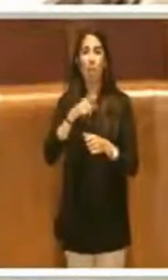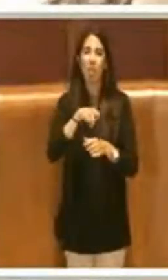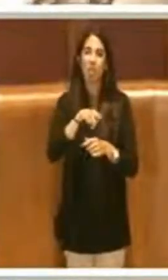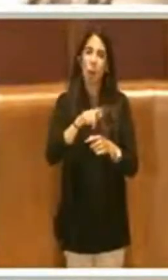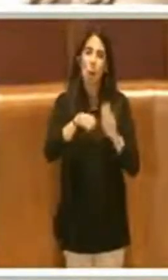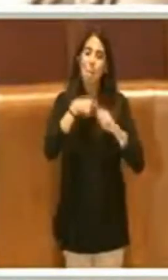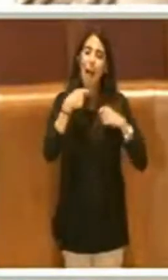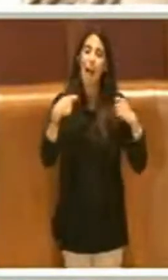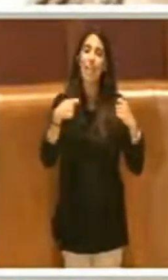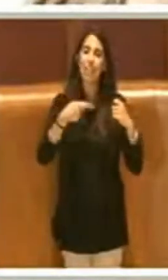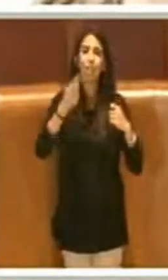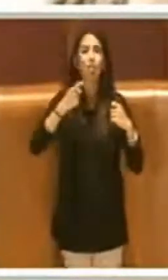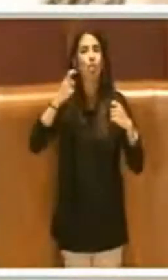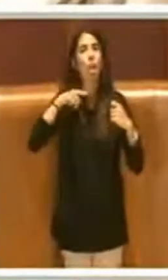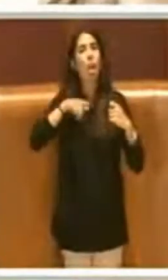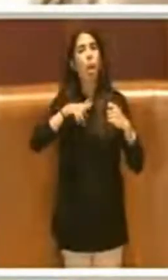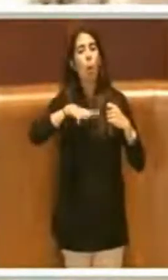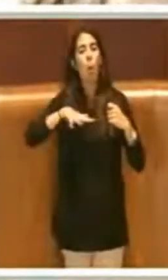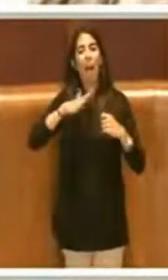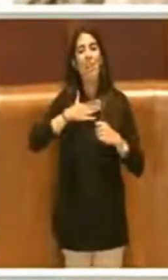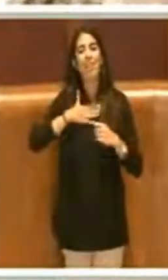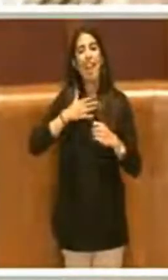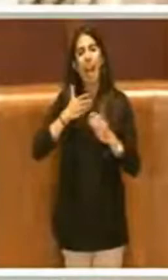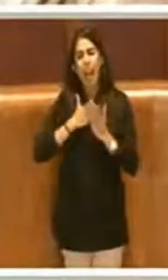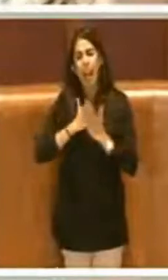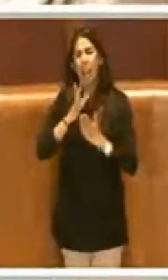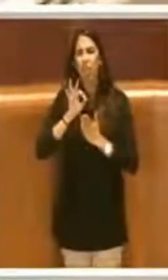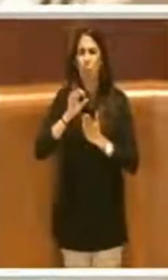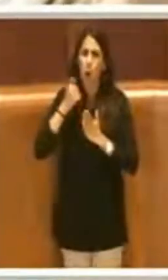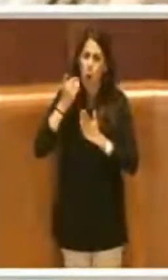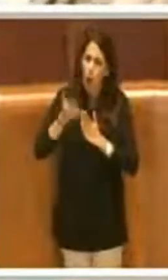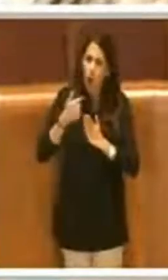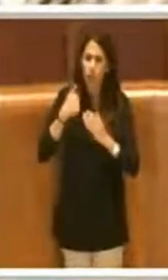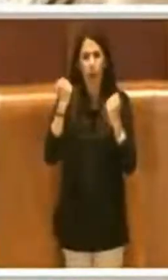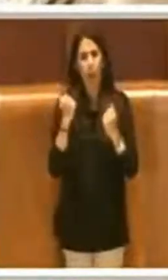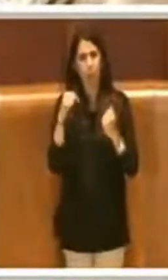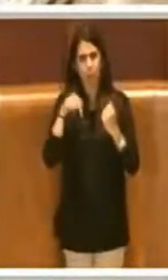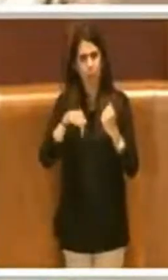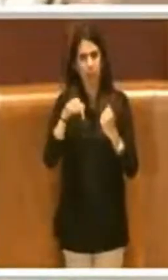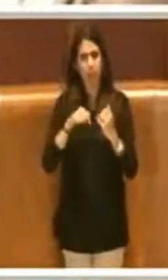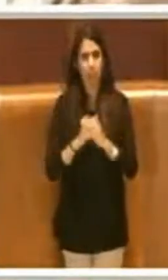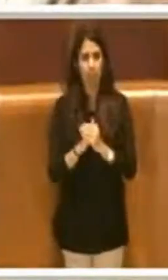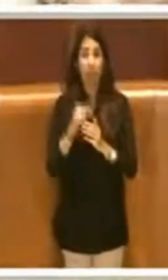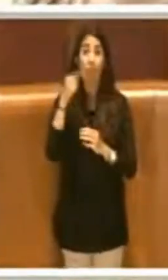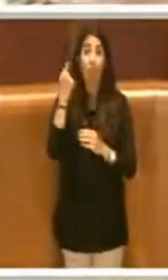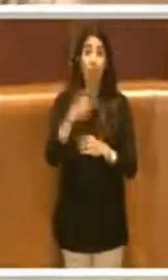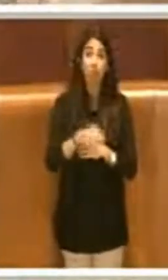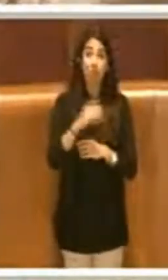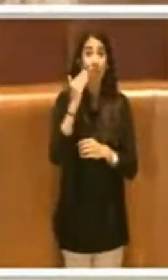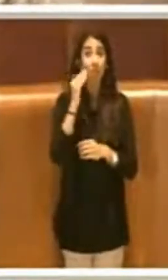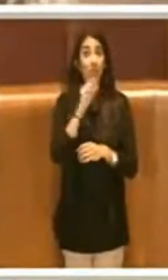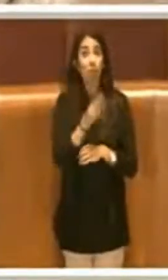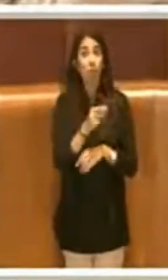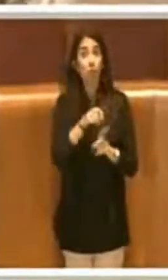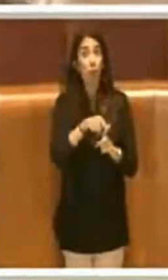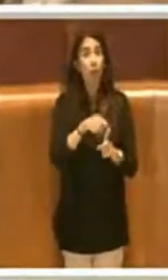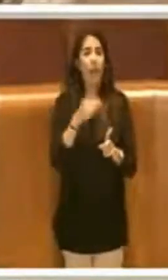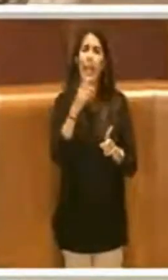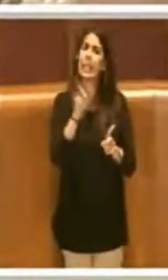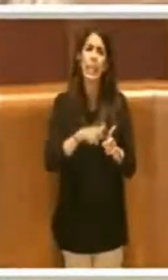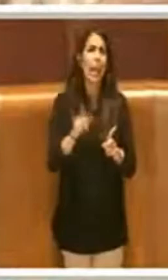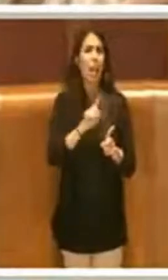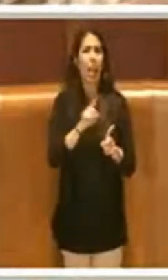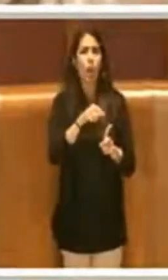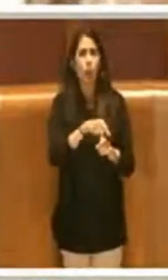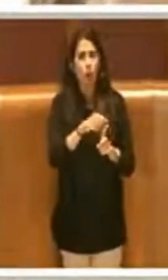per oltre 50 anni e era un giovane che non era italiano, ma era di padre italiano, un